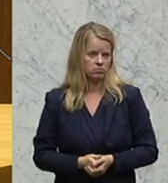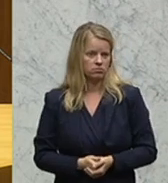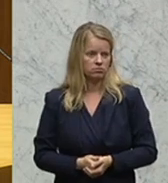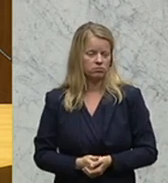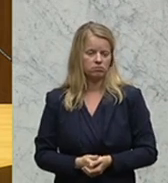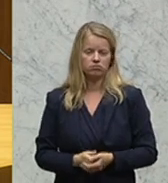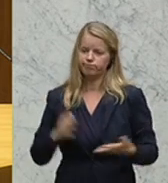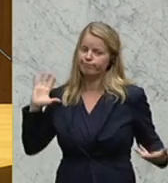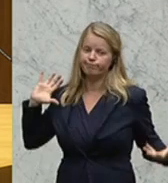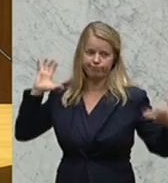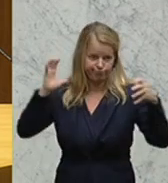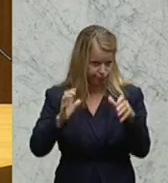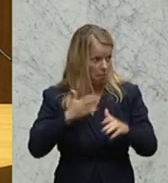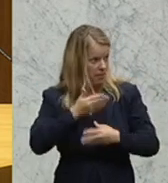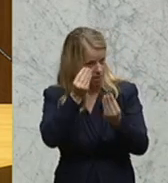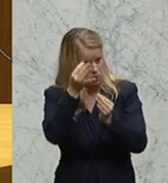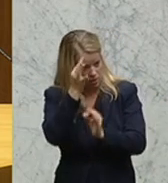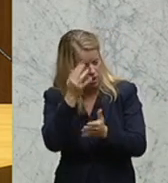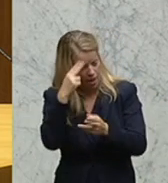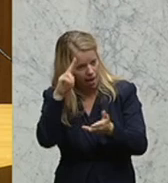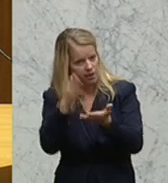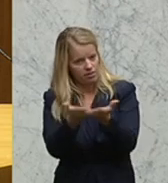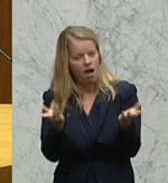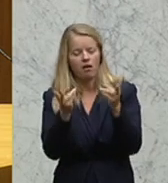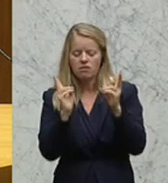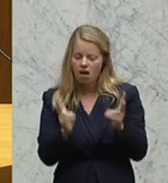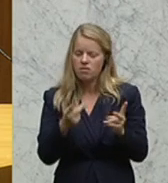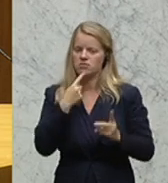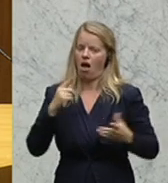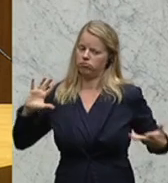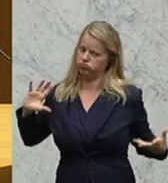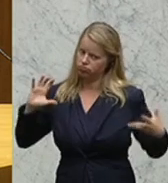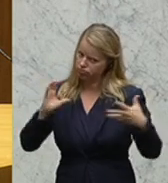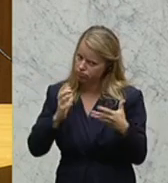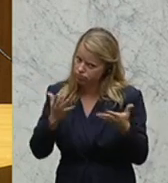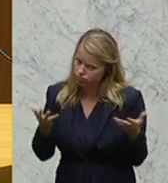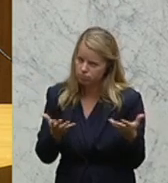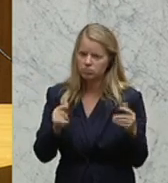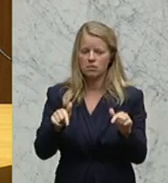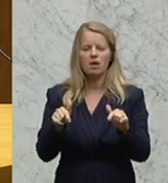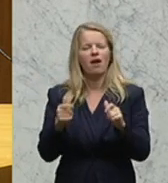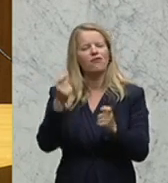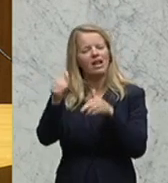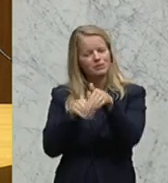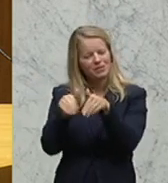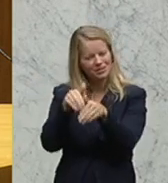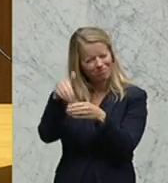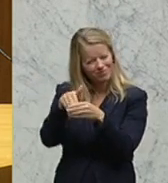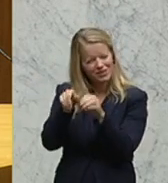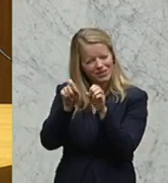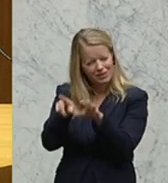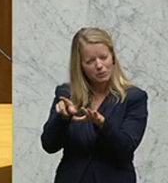zusammenfassend glaube ich, dass wir sagen können, gemeinsam sagen können, dass es sehr wichtig war, unserem Finanzminister am 17. Juli diese